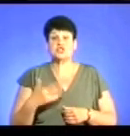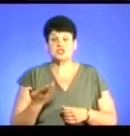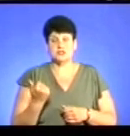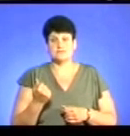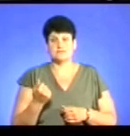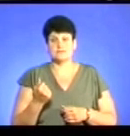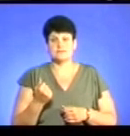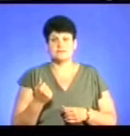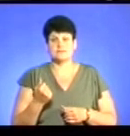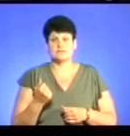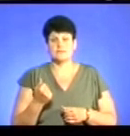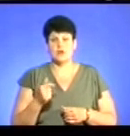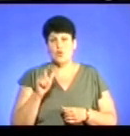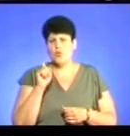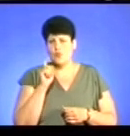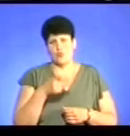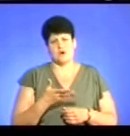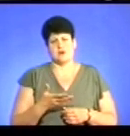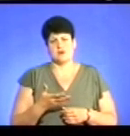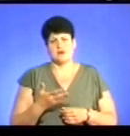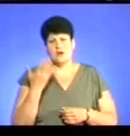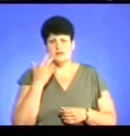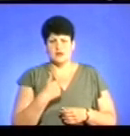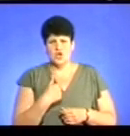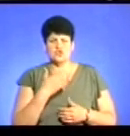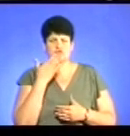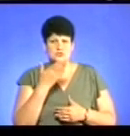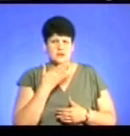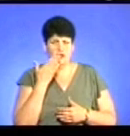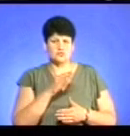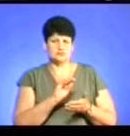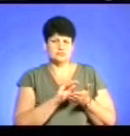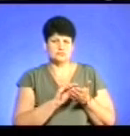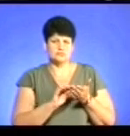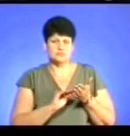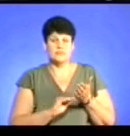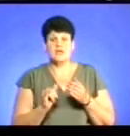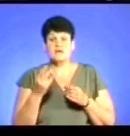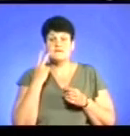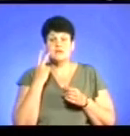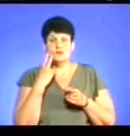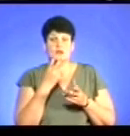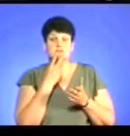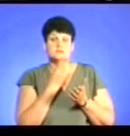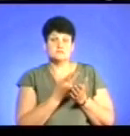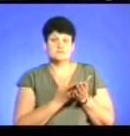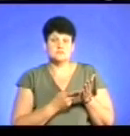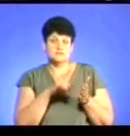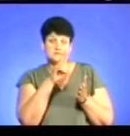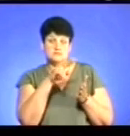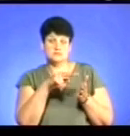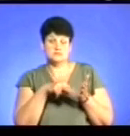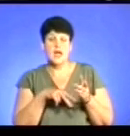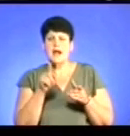Так горько, це дуже, коли я читаю все отзыви, і везде прослеживається, обязательно